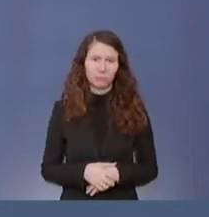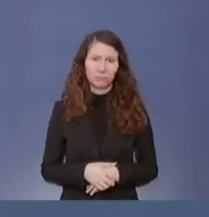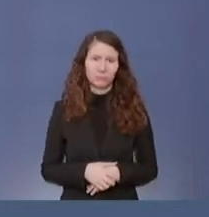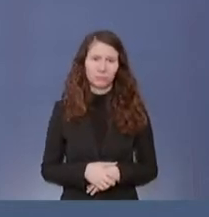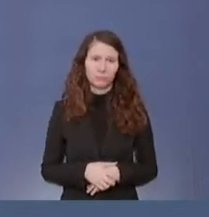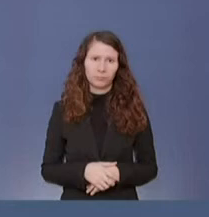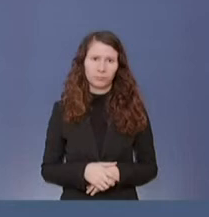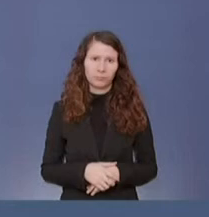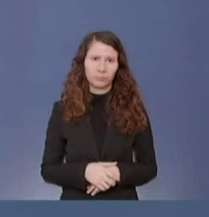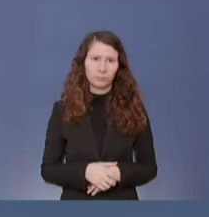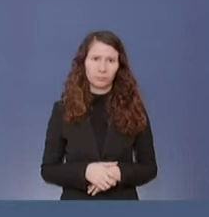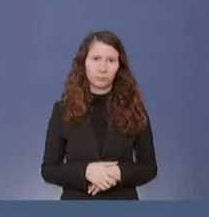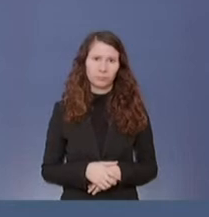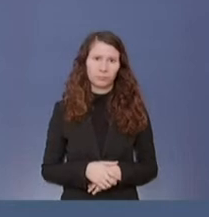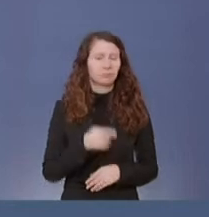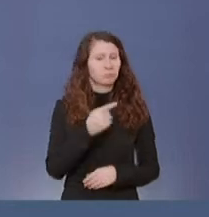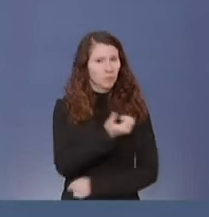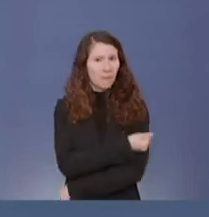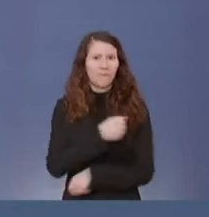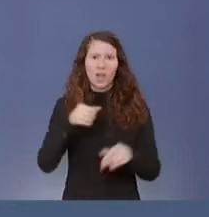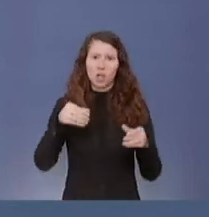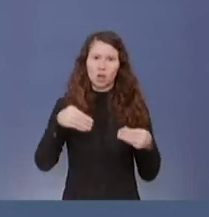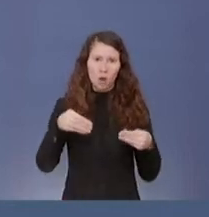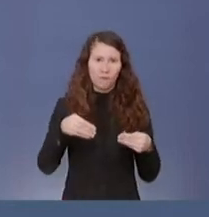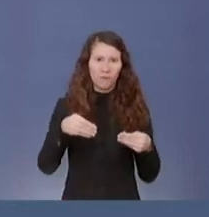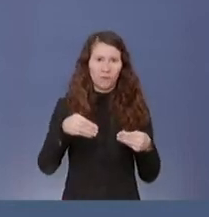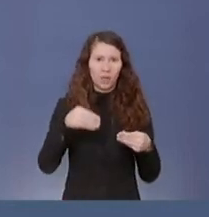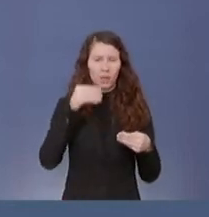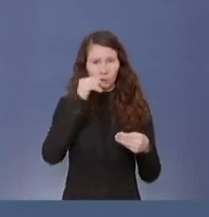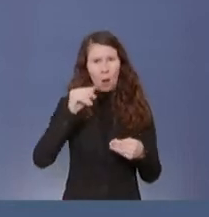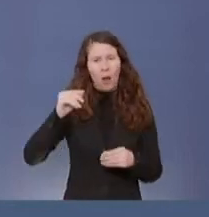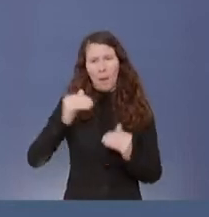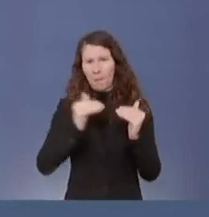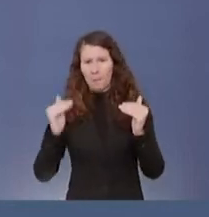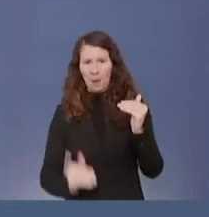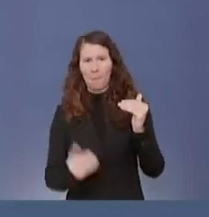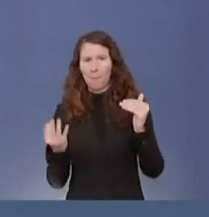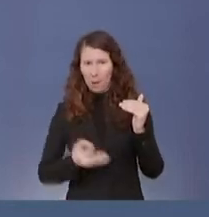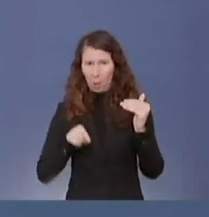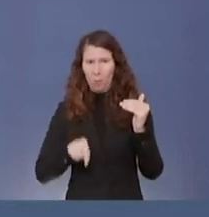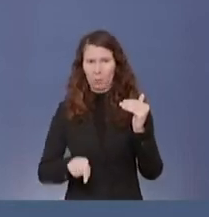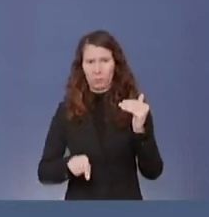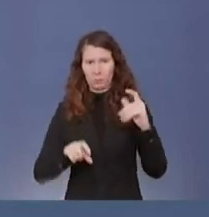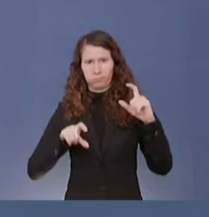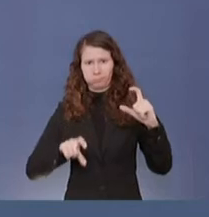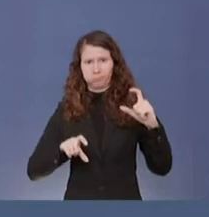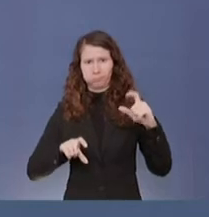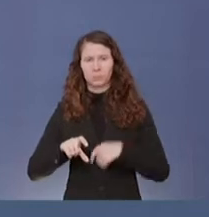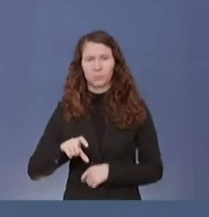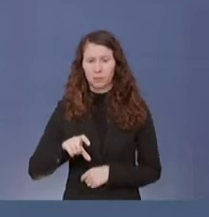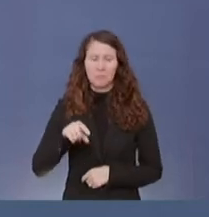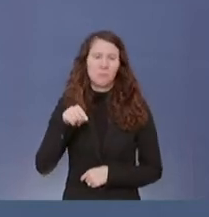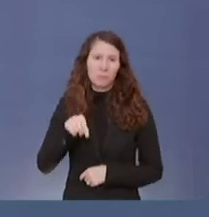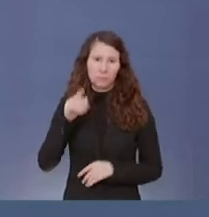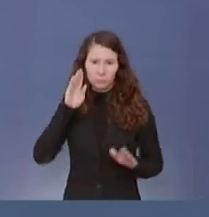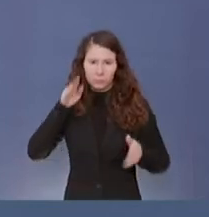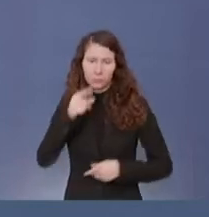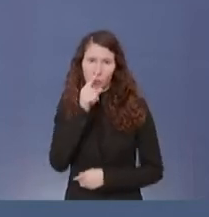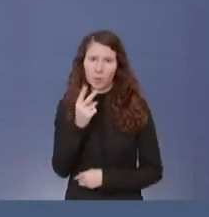dass sehr viel weniger Impfstoff braucht, ausschließlich auf zwei Impfstoffe, soweit ich das weiß, gesetzt hat.